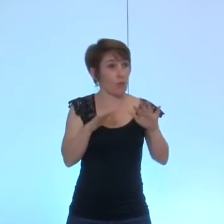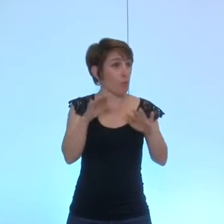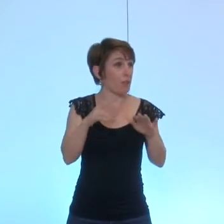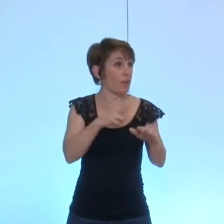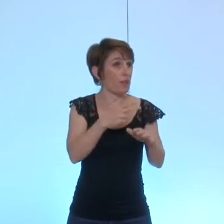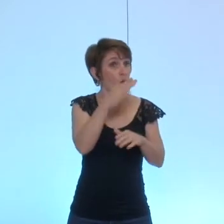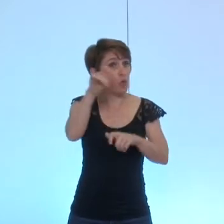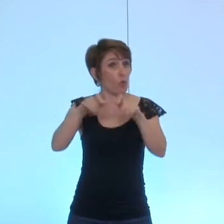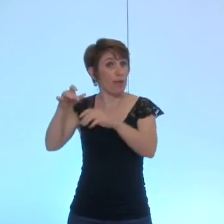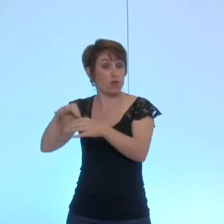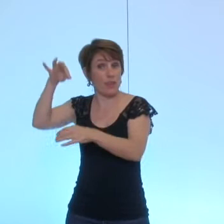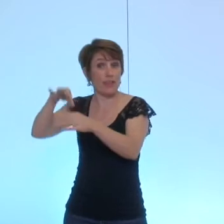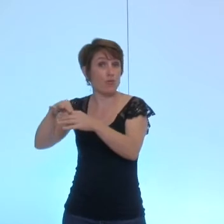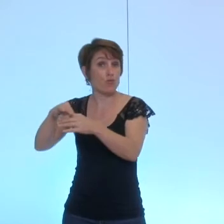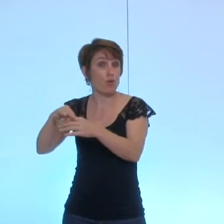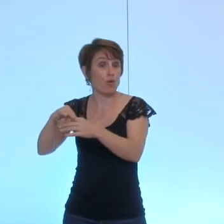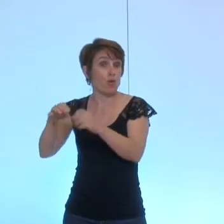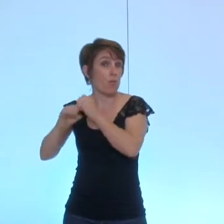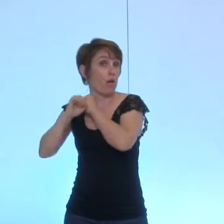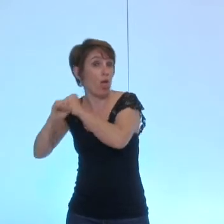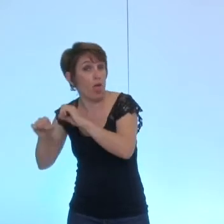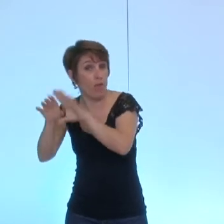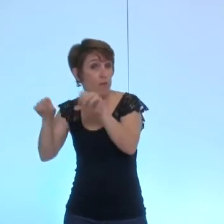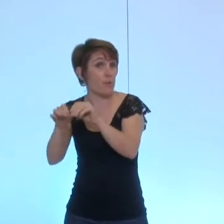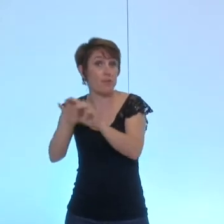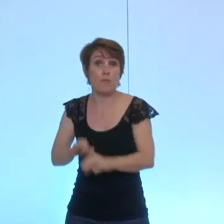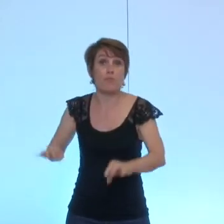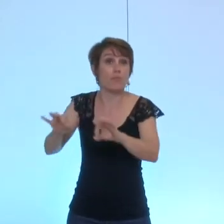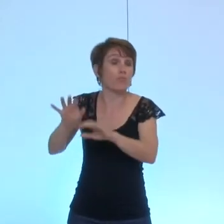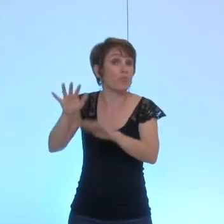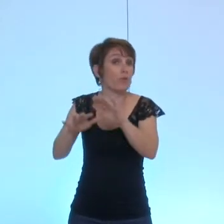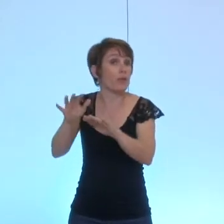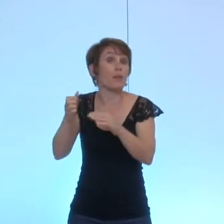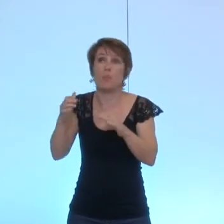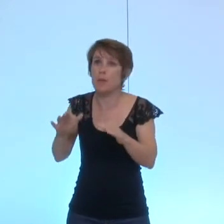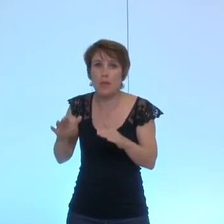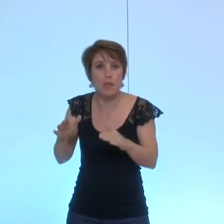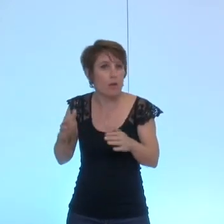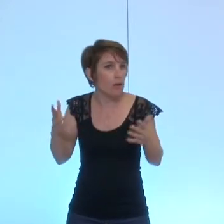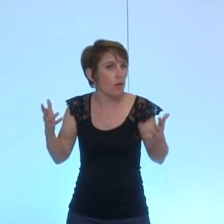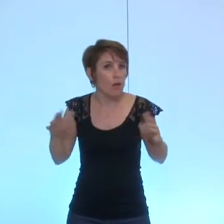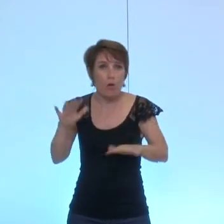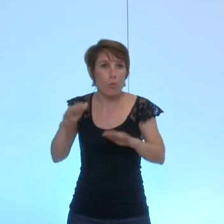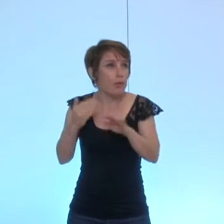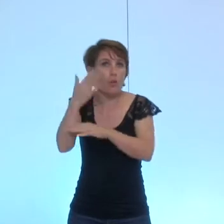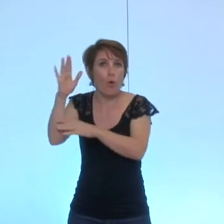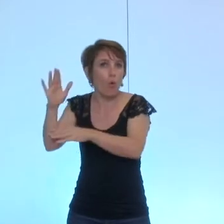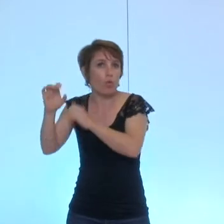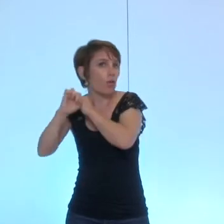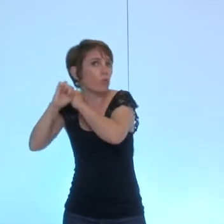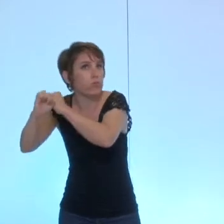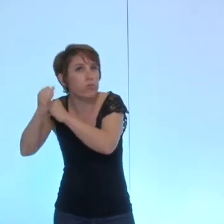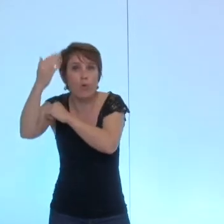n'ont peut-être pas forcément des charges familiales telles que vous l'entendez dans cette délibération mais qui ont d'autres d'autres